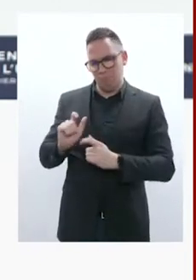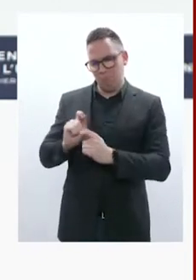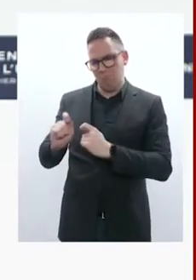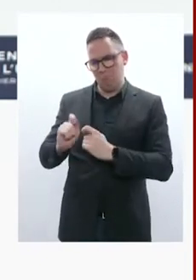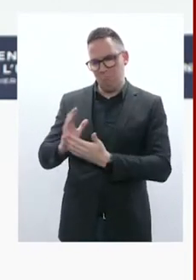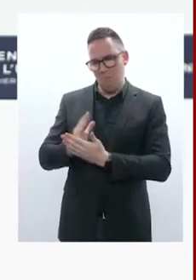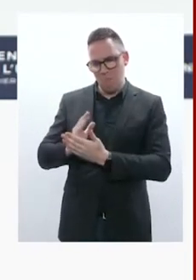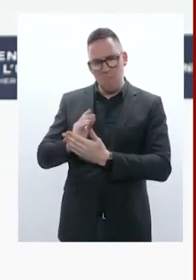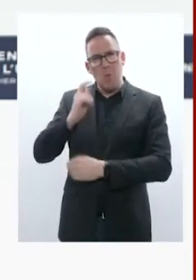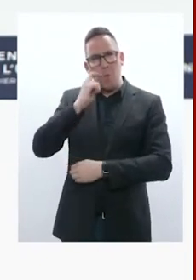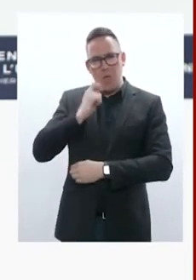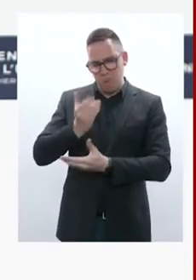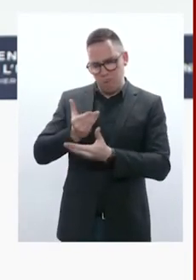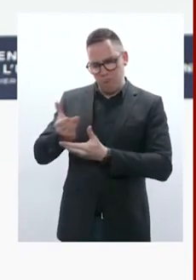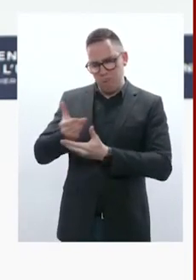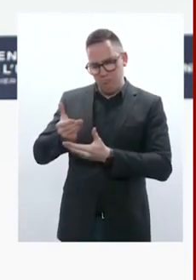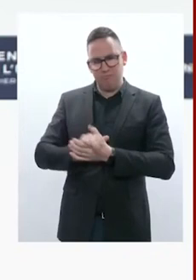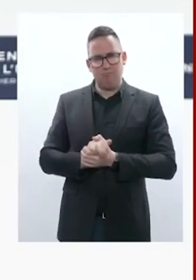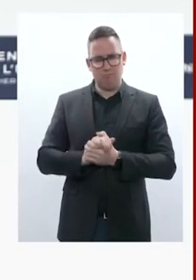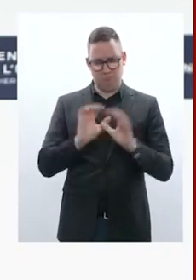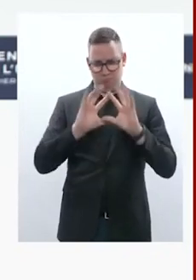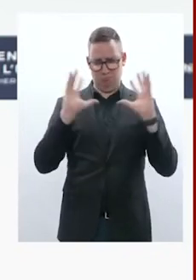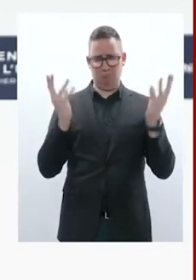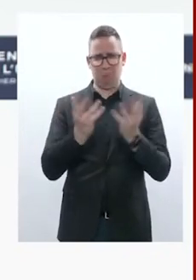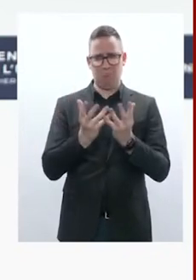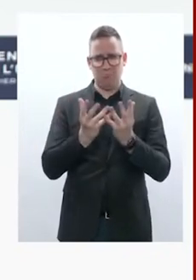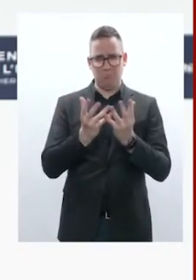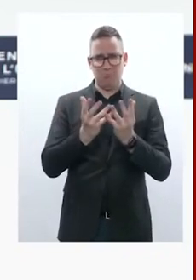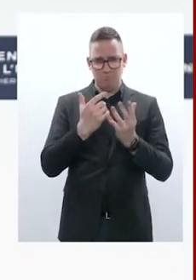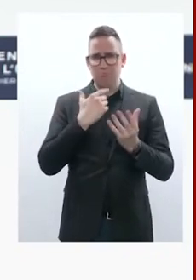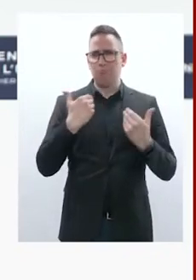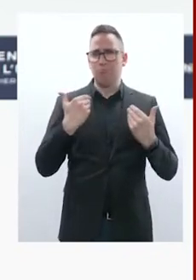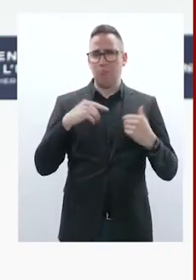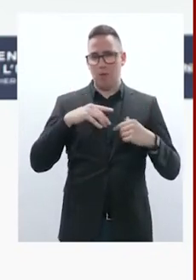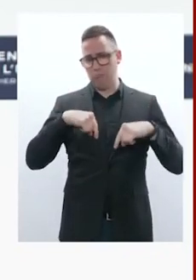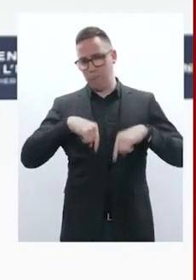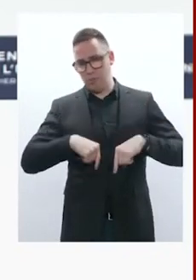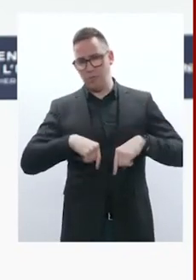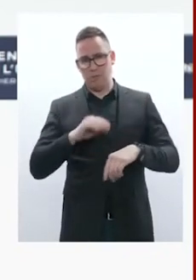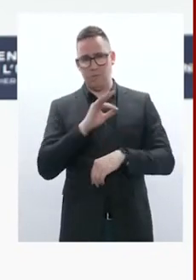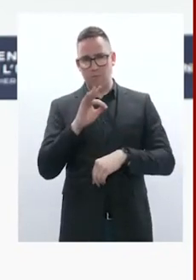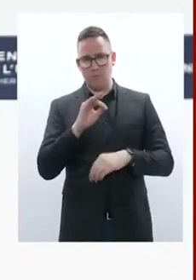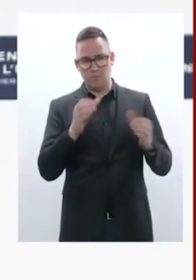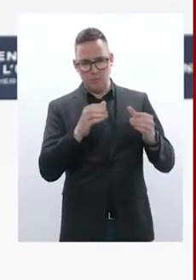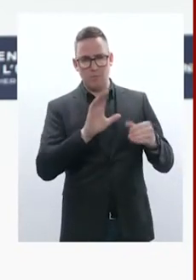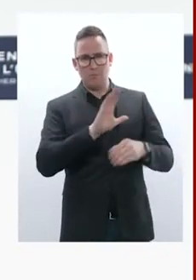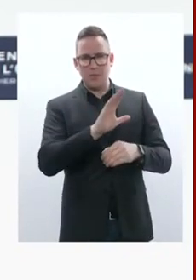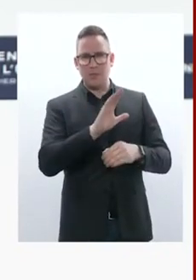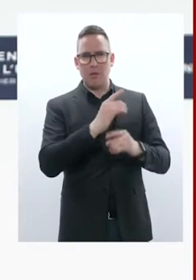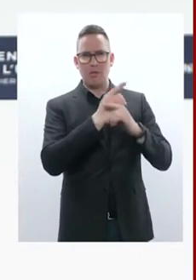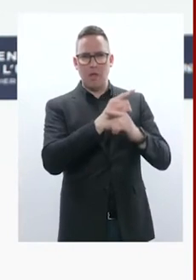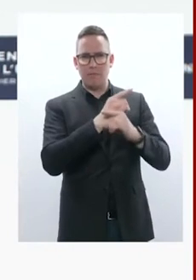convenus que les ministres français de la Défense et des Affaires étrangères inviteraient tous leurs